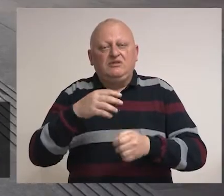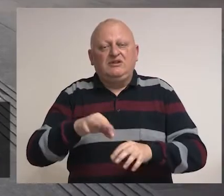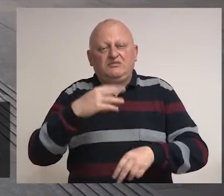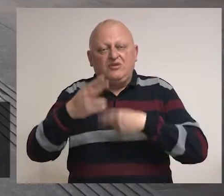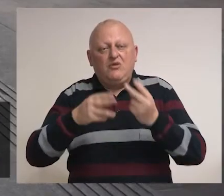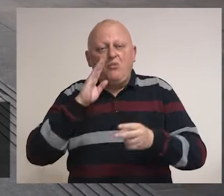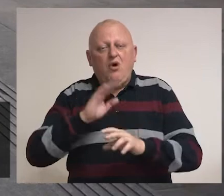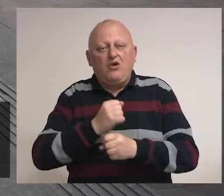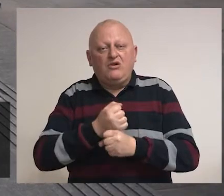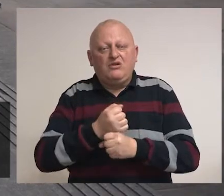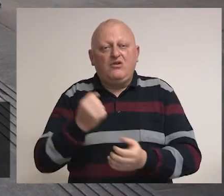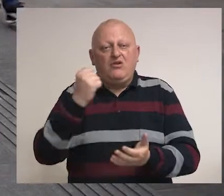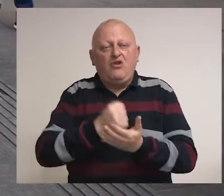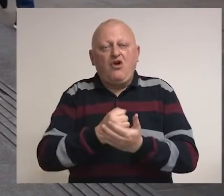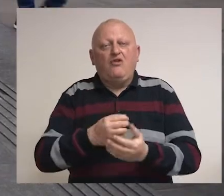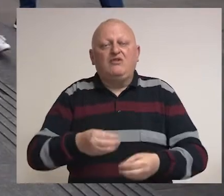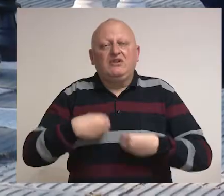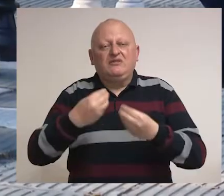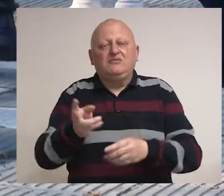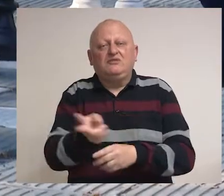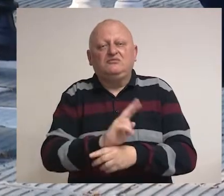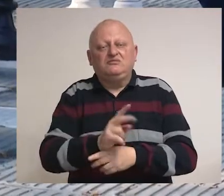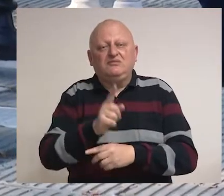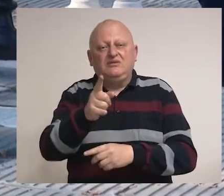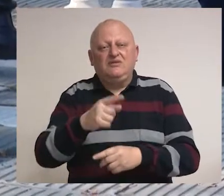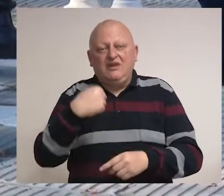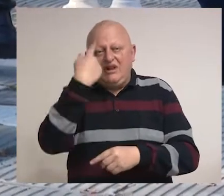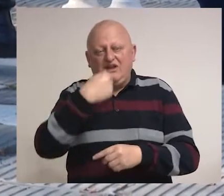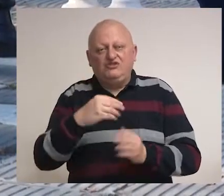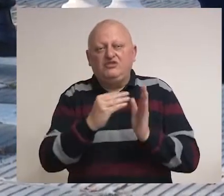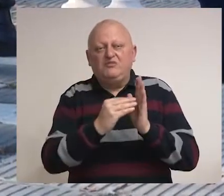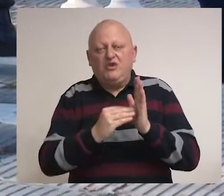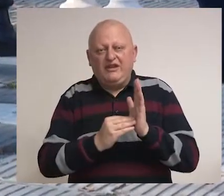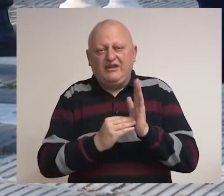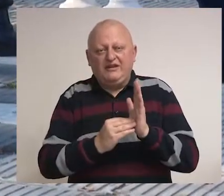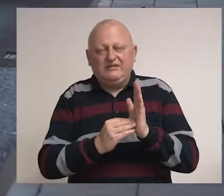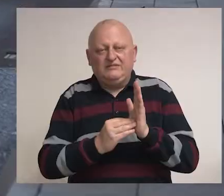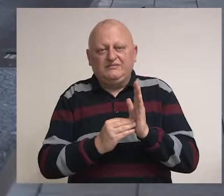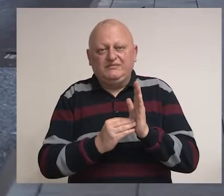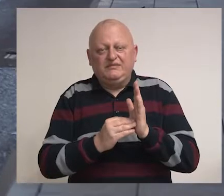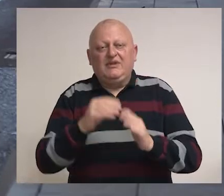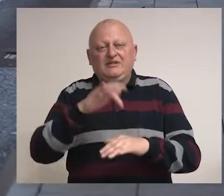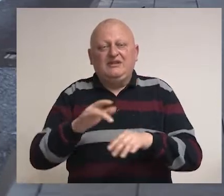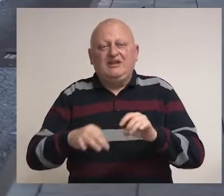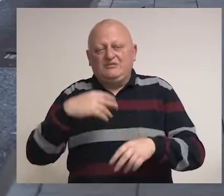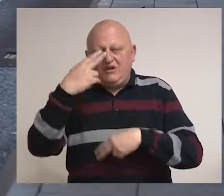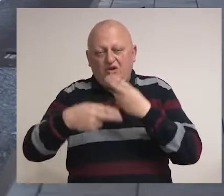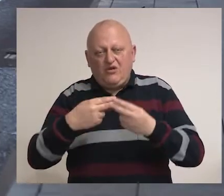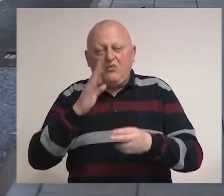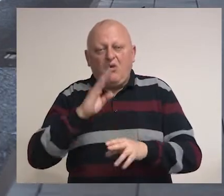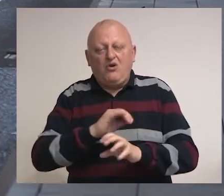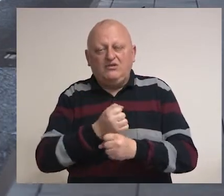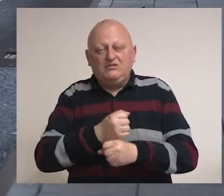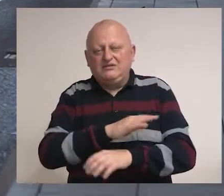izbornim komisijama u BiH ovjerene izjave o zloupotrebama njihovih ličnih podataka. Centralna izborna